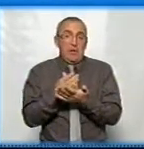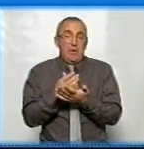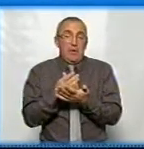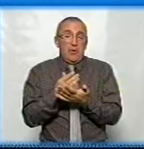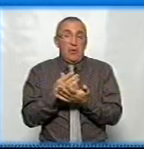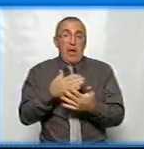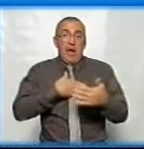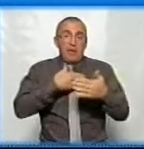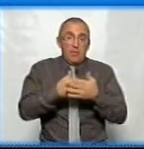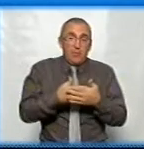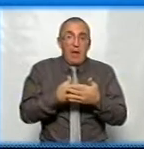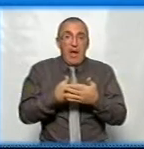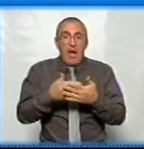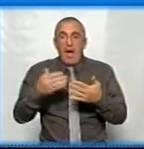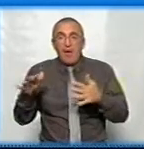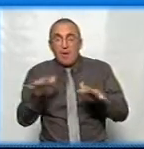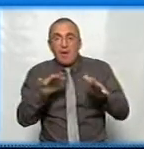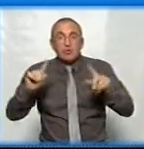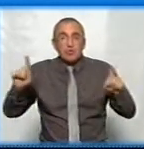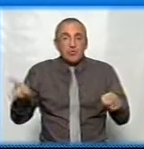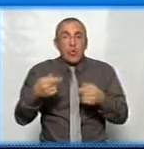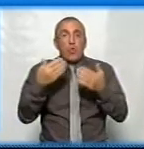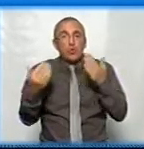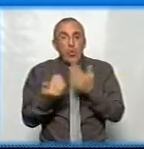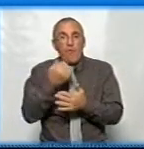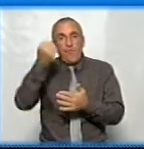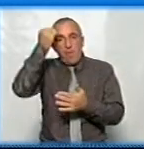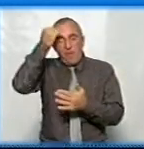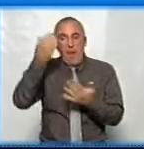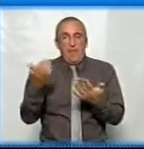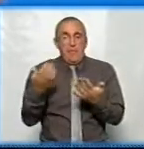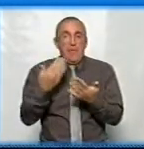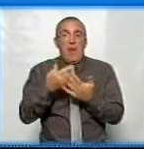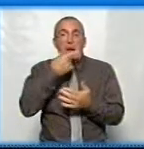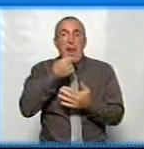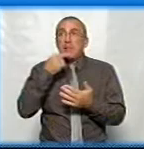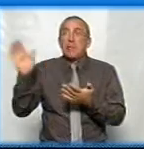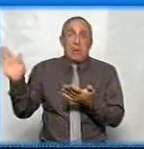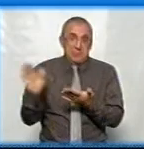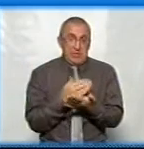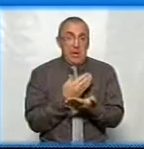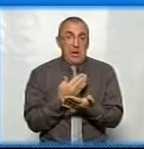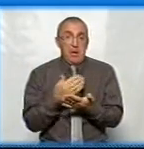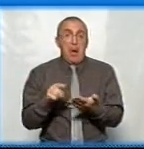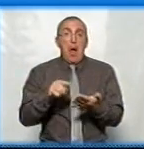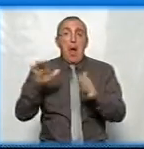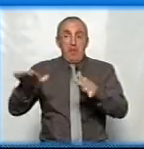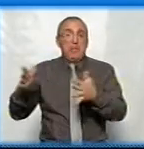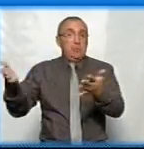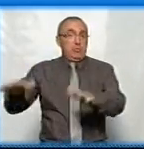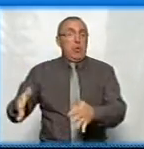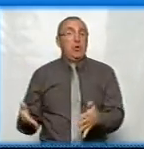активізує створення нових пам'ятників? Адже ми, наприклад, Леніна то зняли, а місце залишилось.